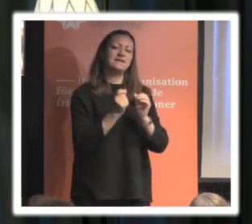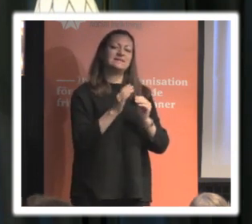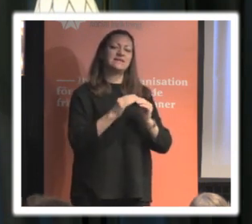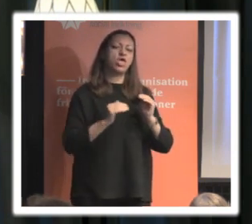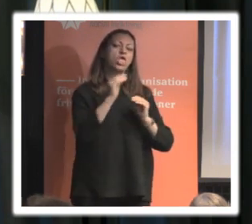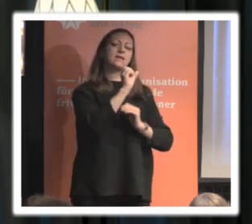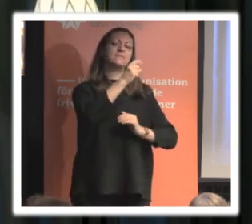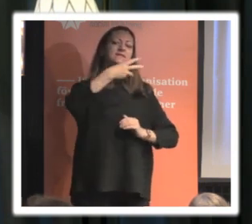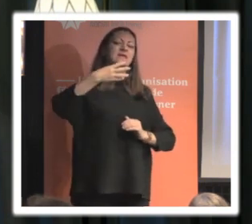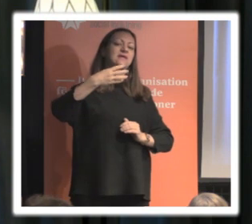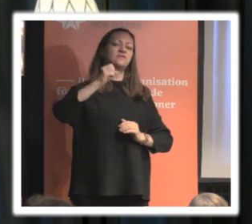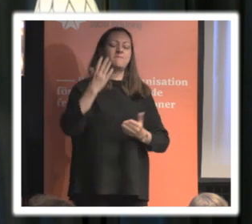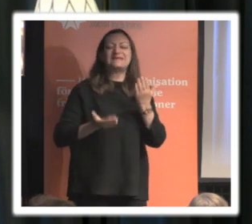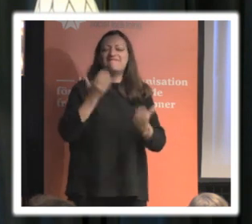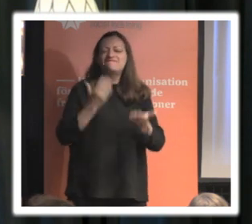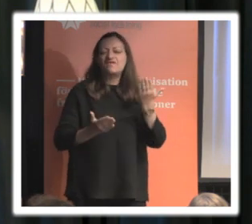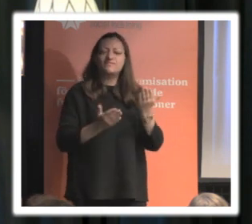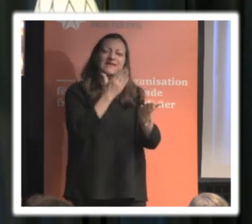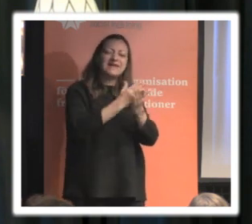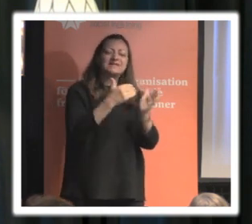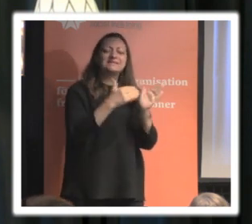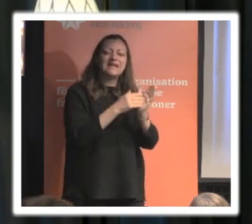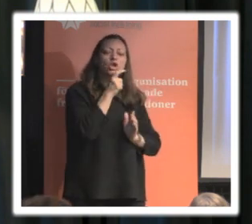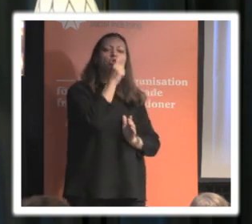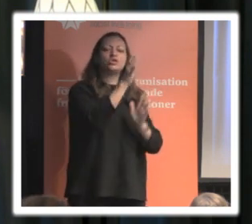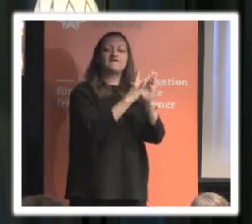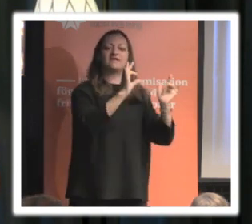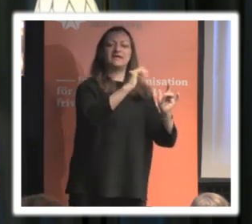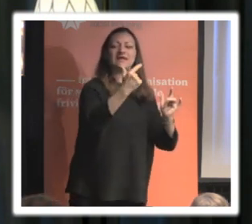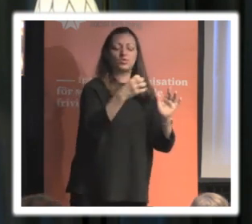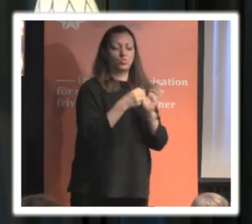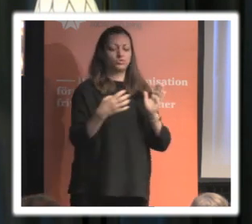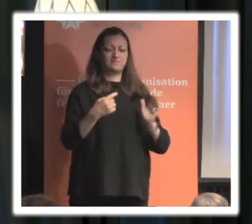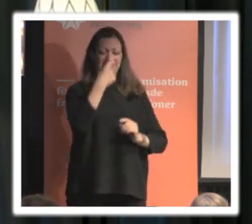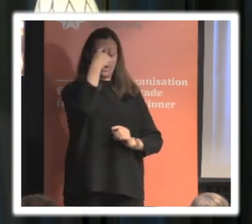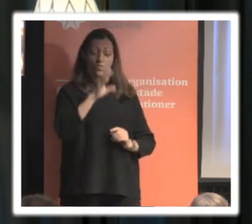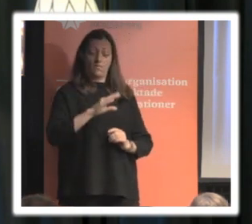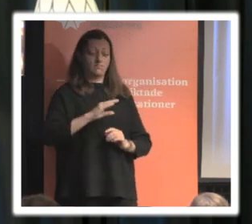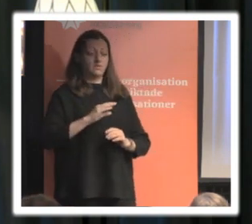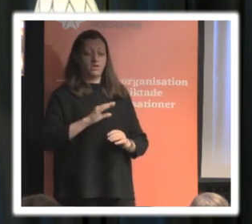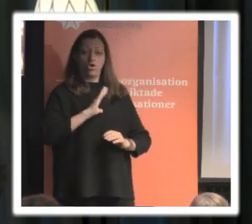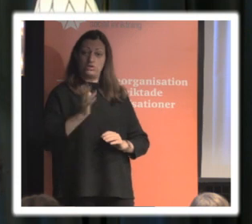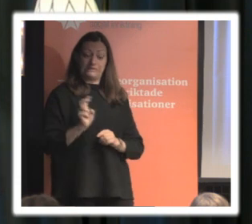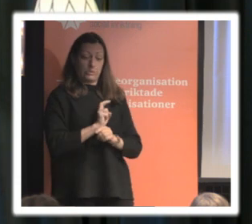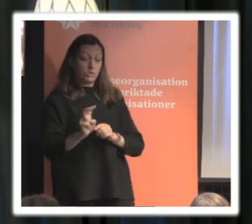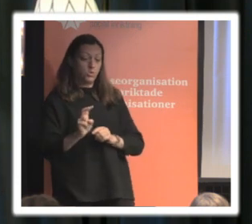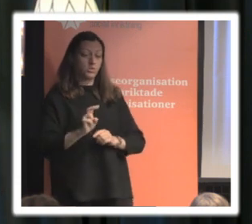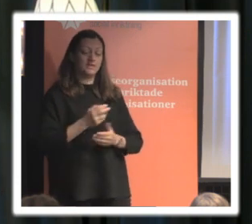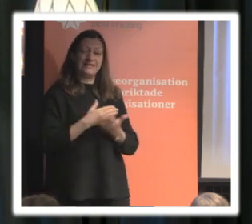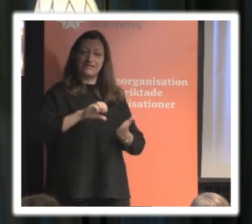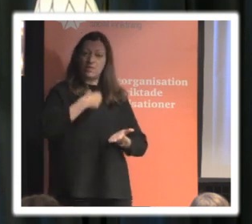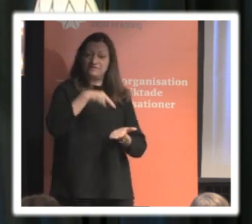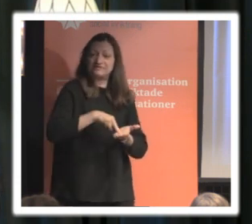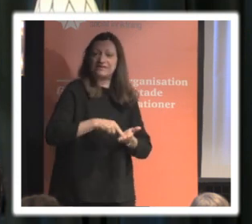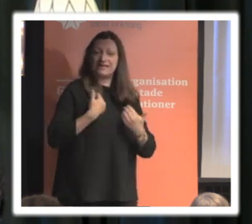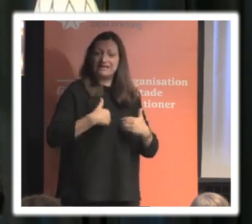exempel rätten till yttrandefrihet för det förutsätts att om man inte är en självständig individ om man inte har kontroll över vem man är